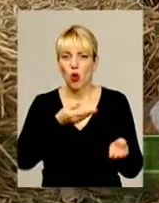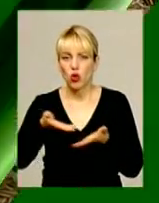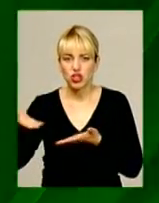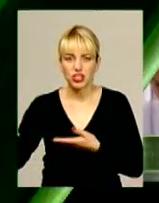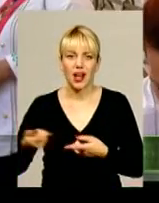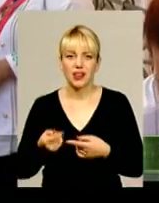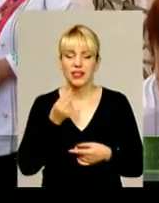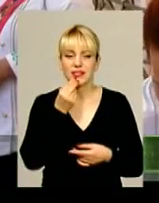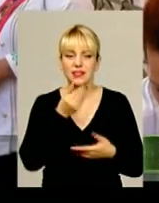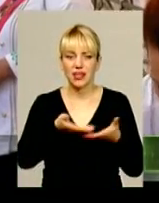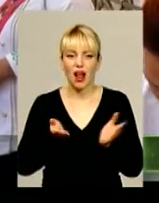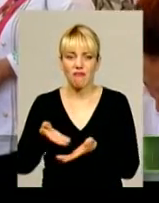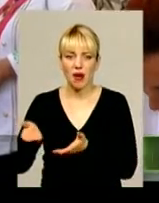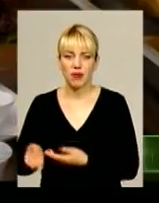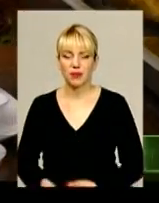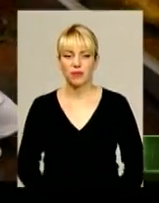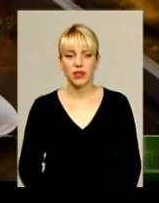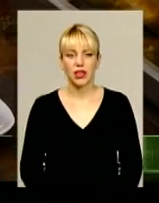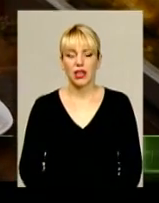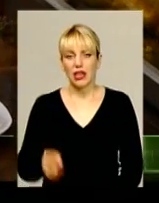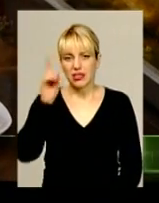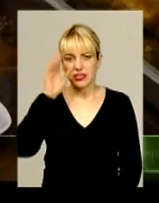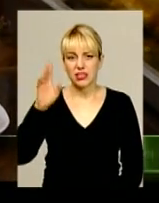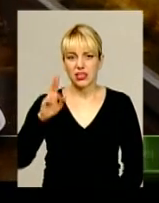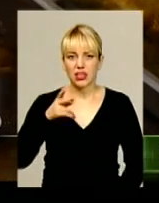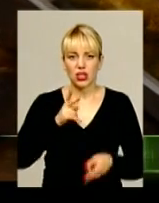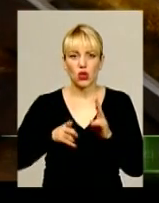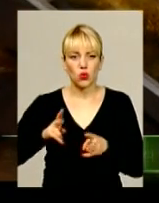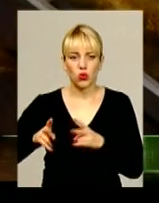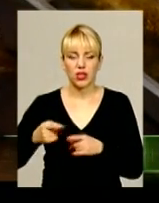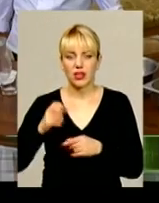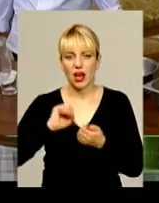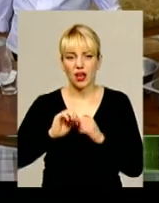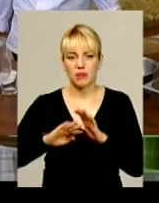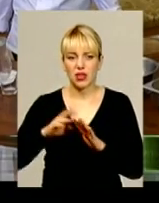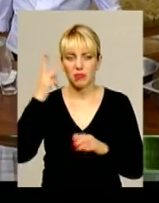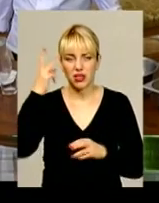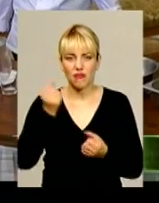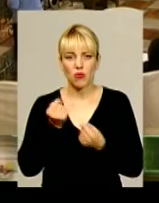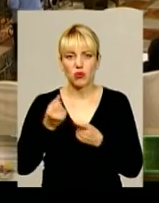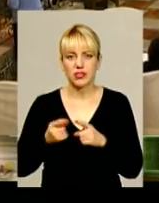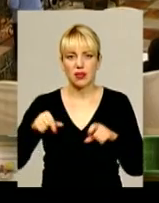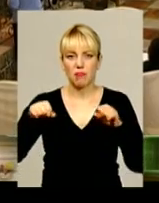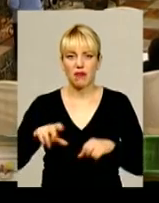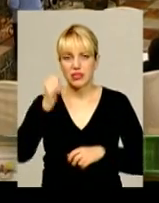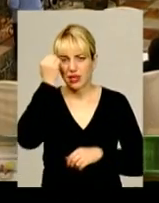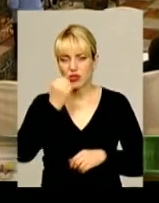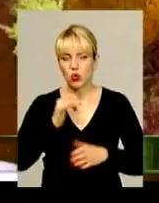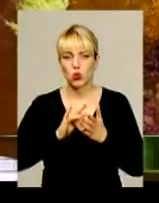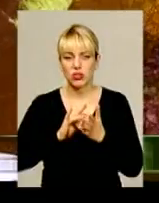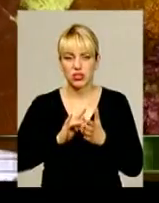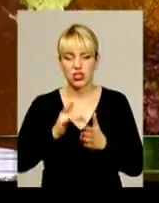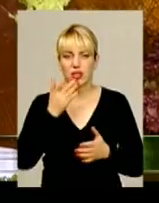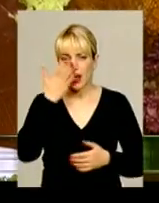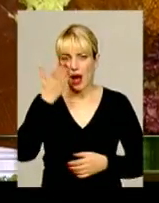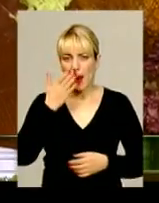Зірки світового кулінарного мистецтва на Кам'янеччині. Хмельниччина виборола це право завдяки туристичним амбіціям